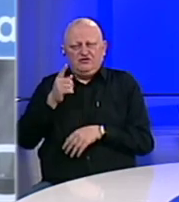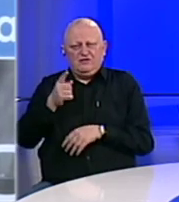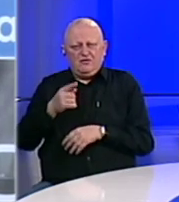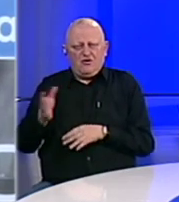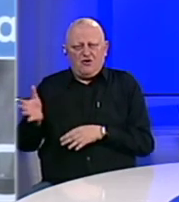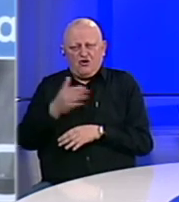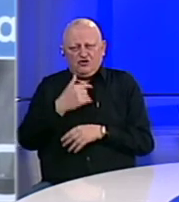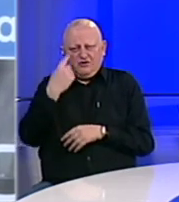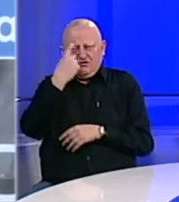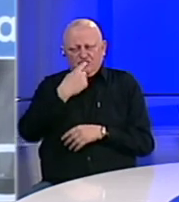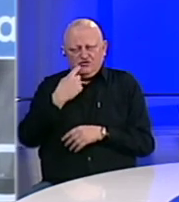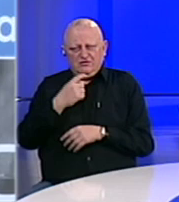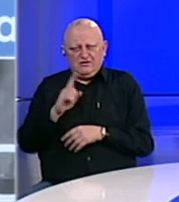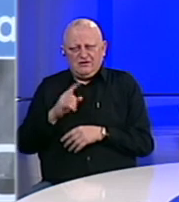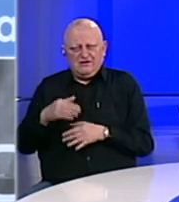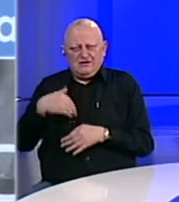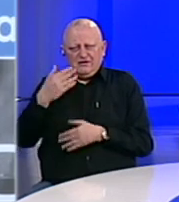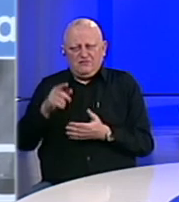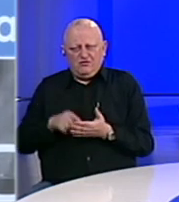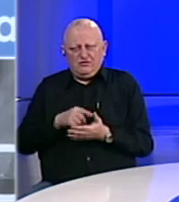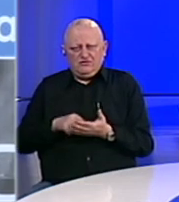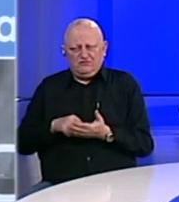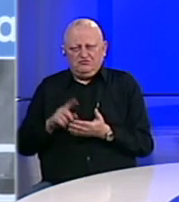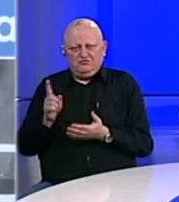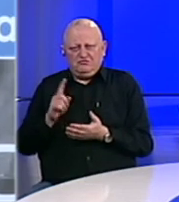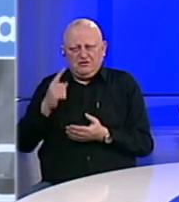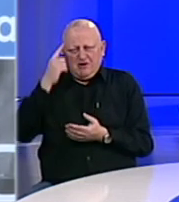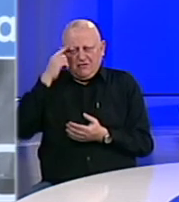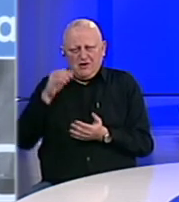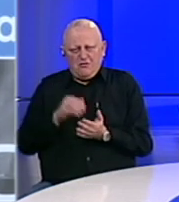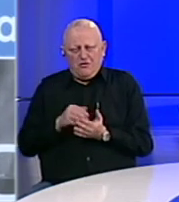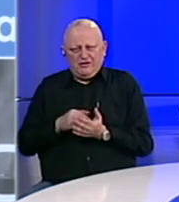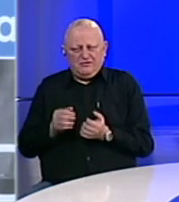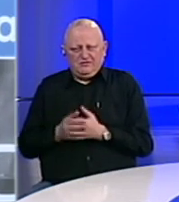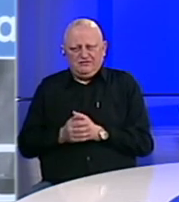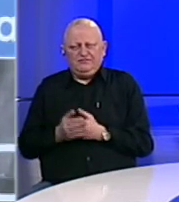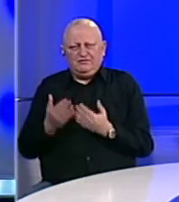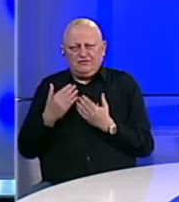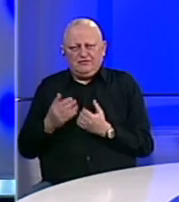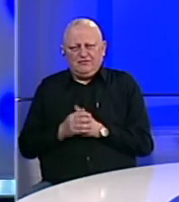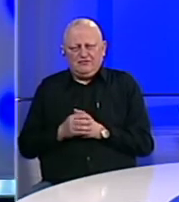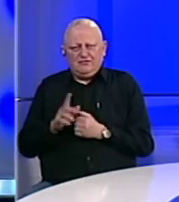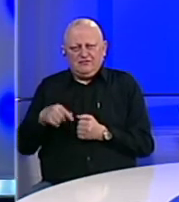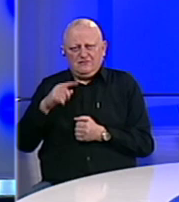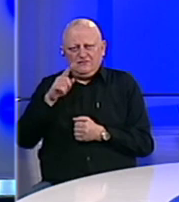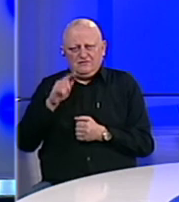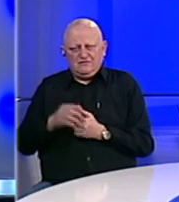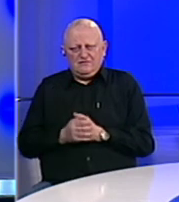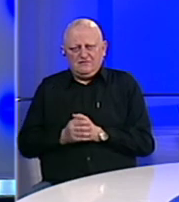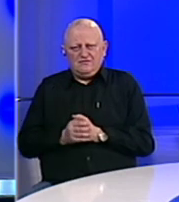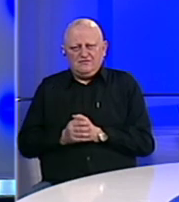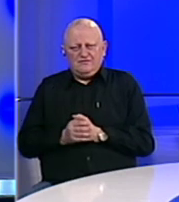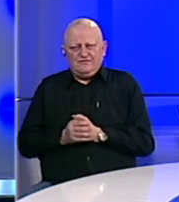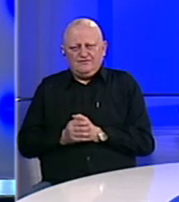otklonimo te sumnje. Nisam se poslije toga testirao i niti, mislim da ne ima niti potrebe. Hvala, premijer. Sljedića pitanja su za gospodina